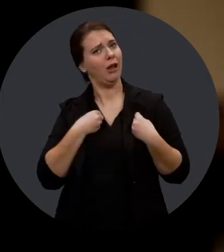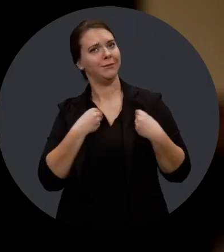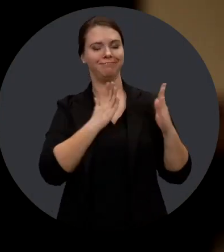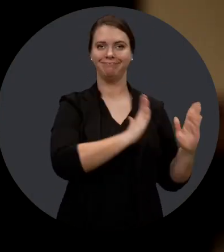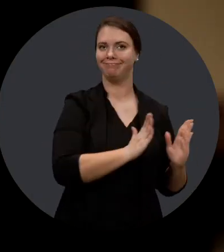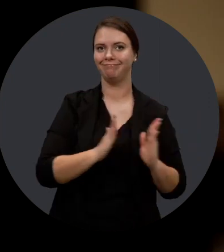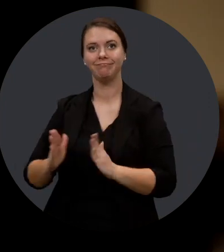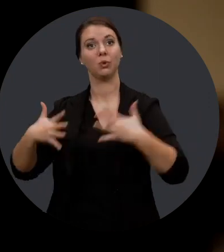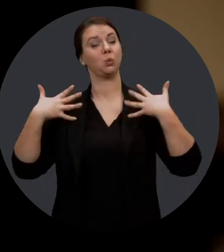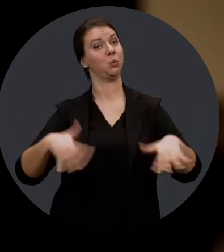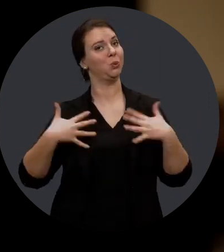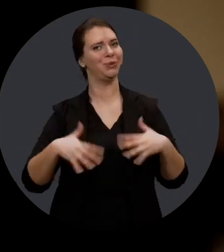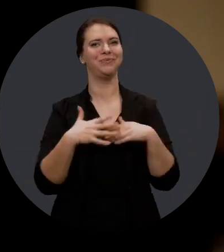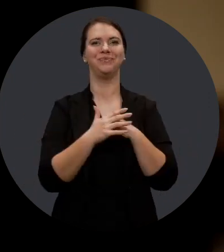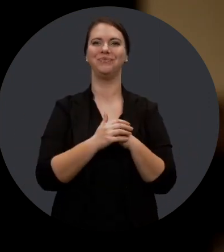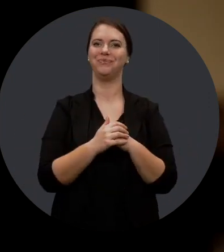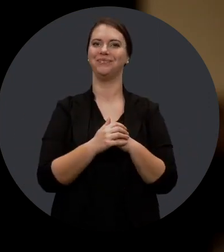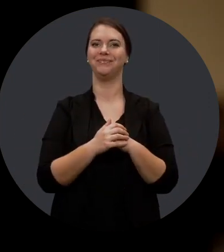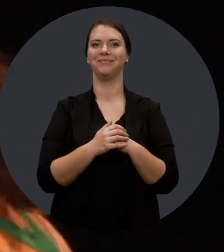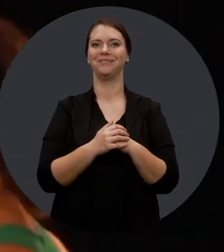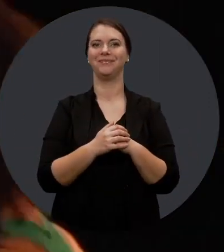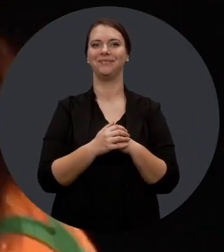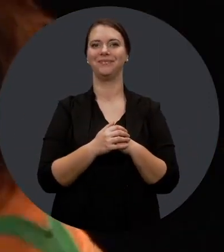beaucoup, puis ça m donné une grande discipline.